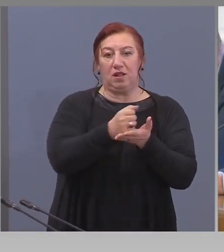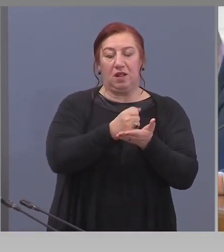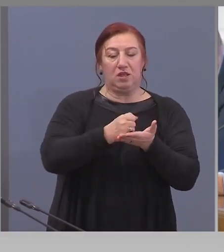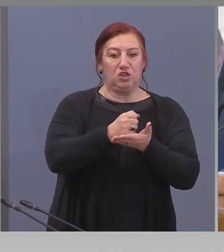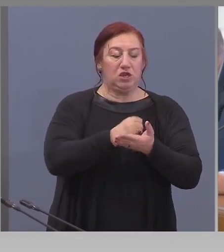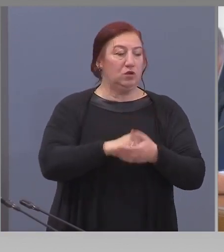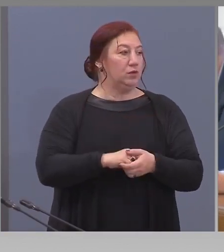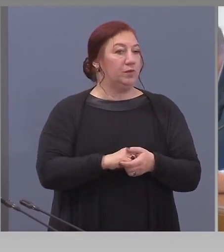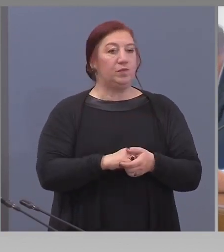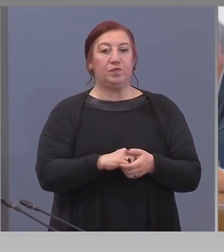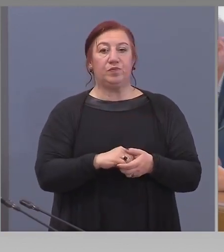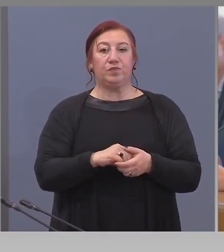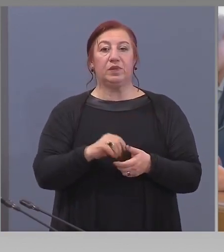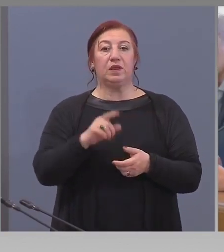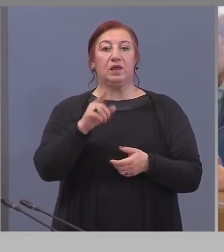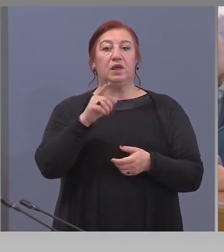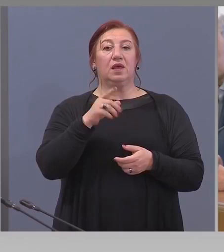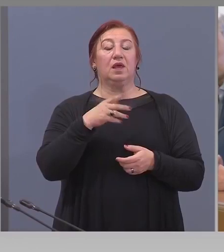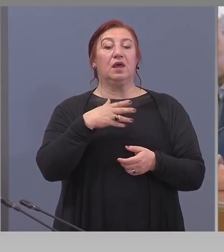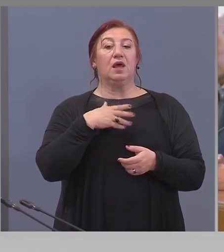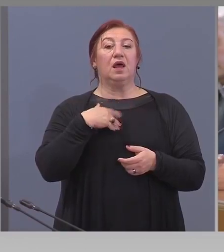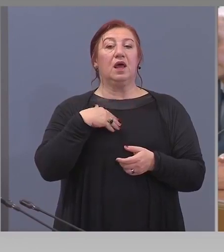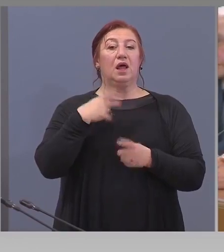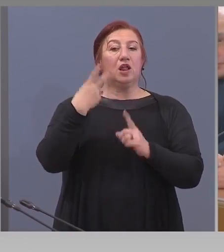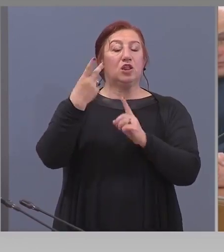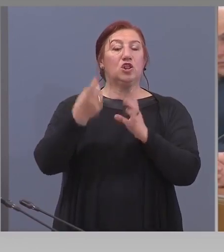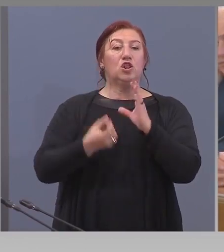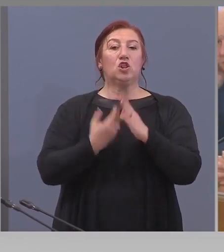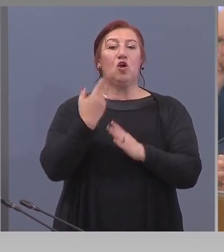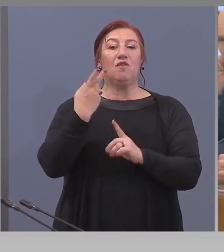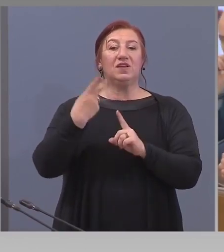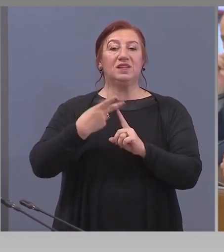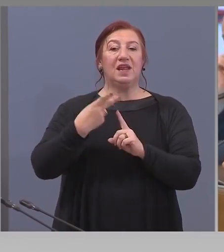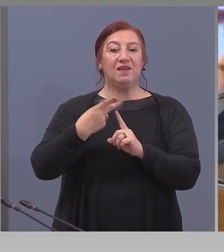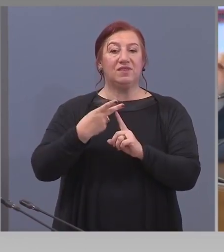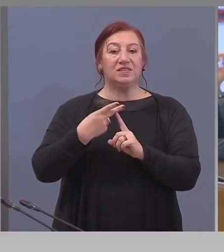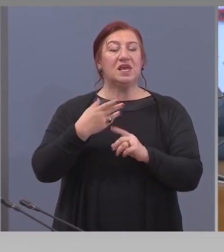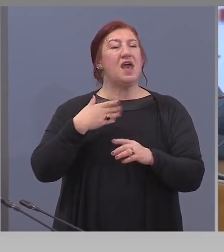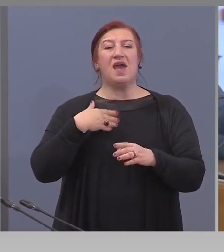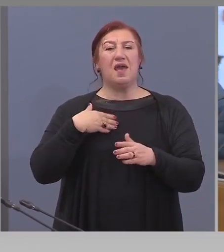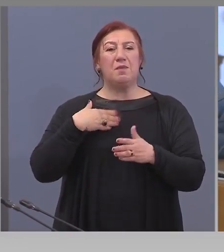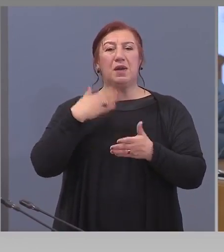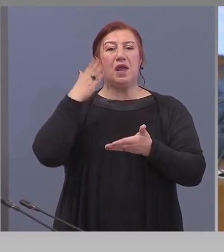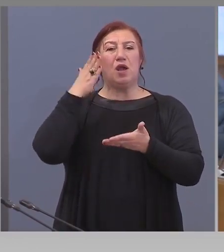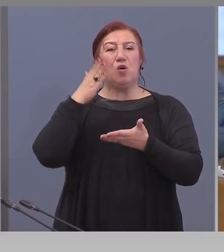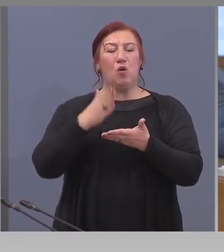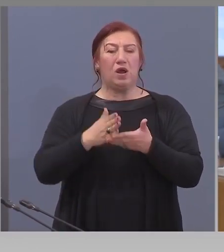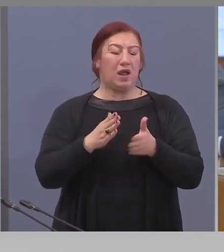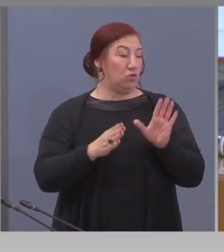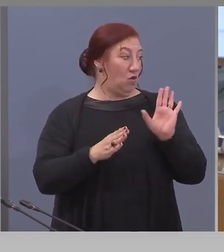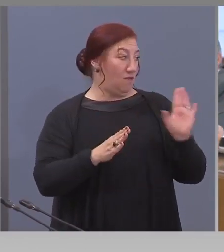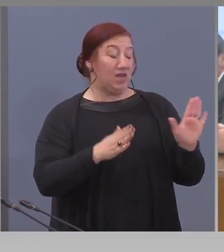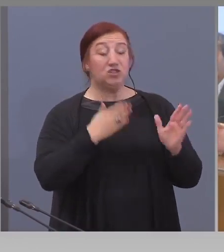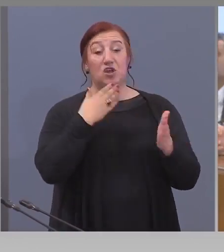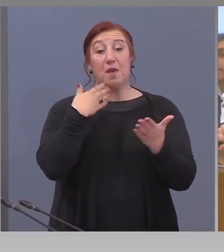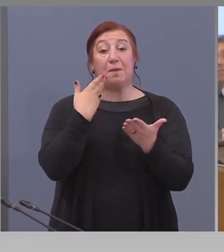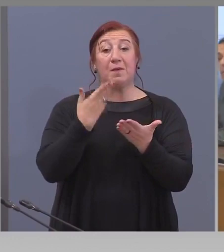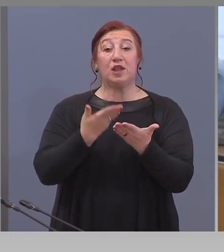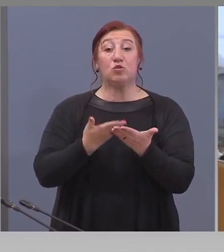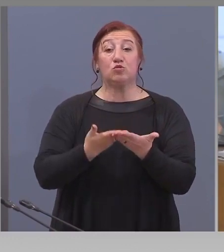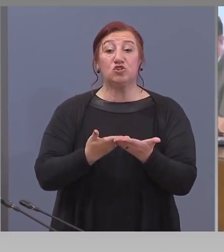Професор Костов, Даниила Пехливанова, Нова телевизия. Здравейте. Има ли конкретно вече ваше предложение, което ще